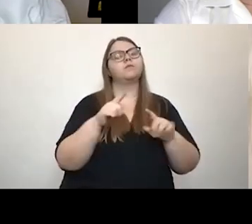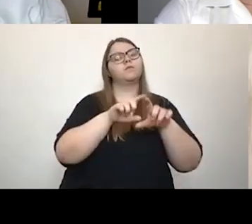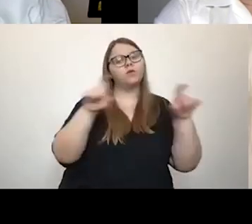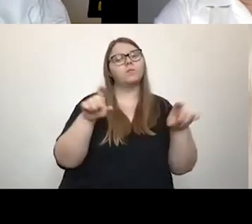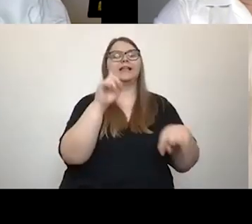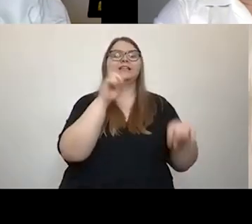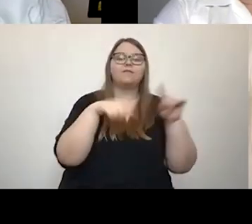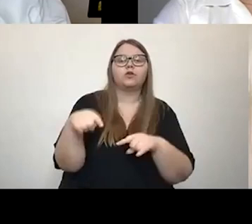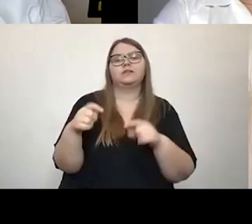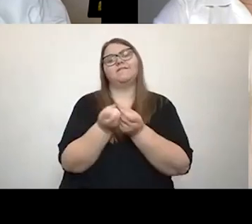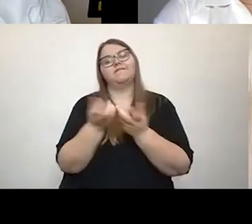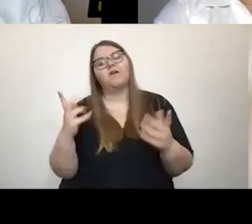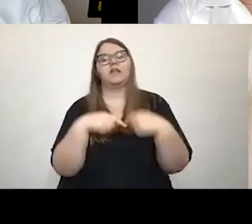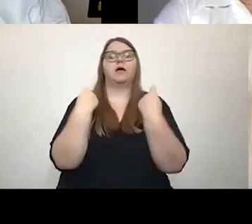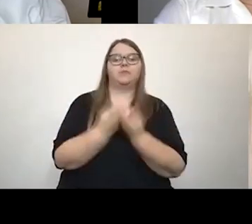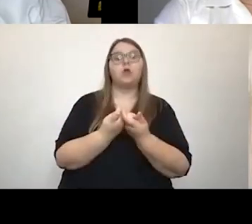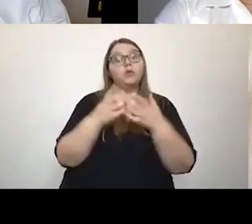Diversitätsvielfaltsabteilungen, die für alle